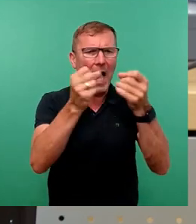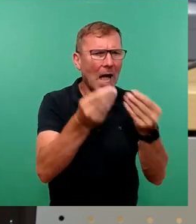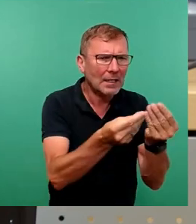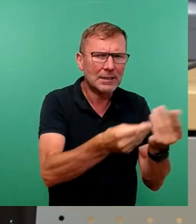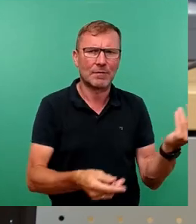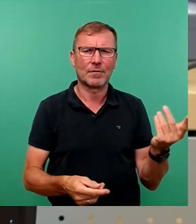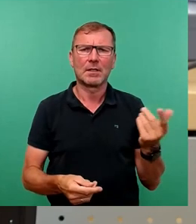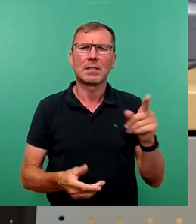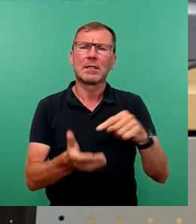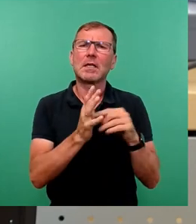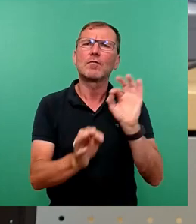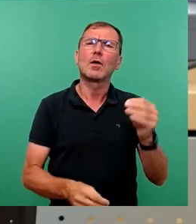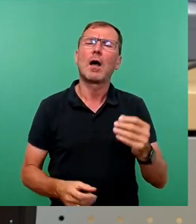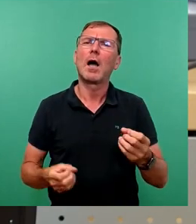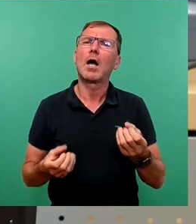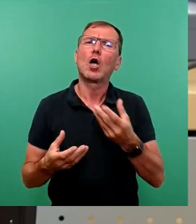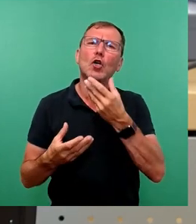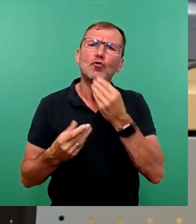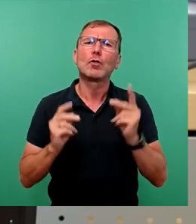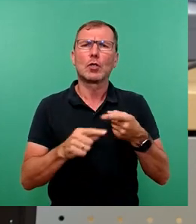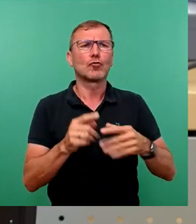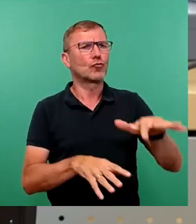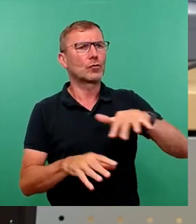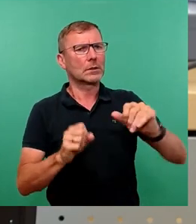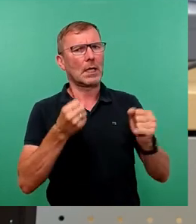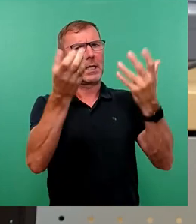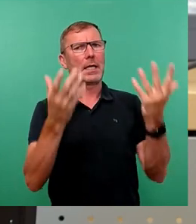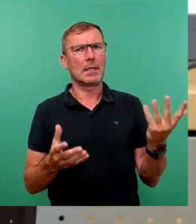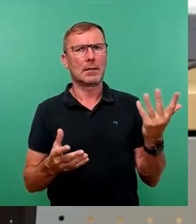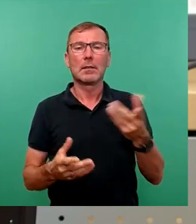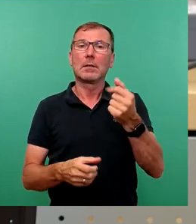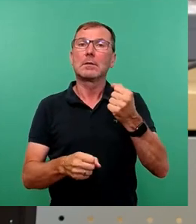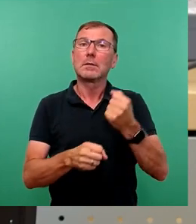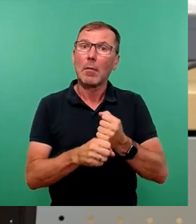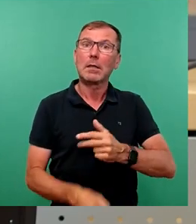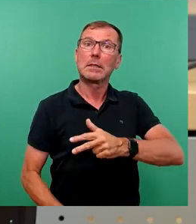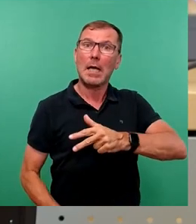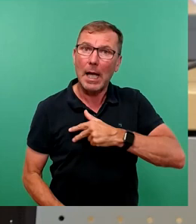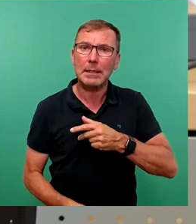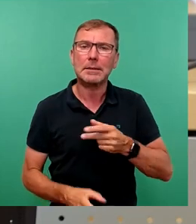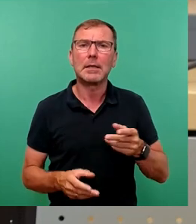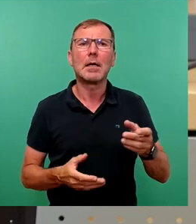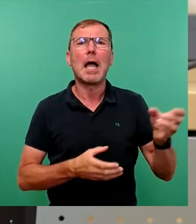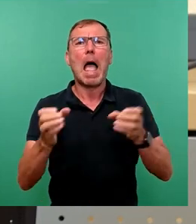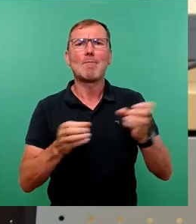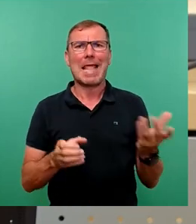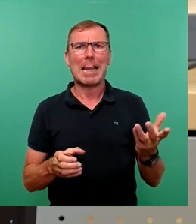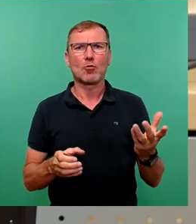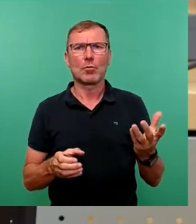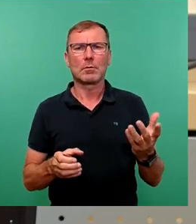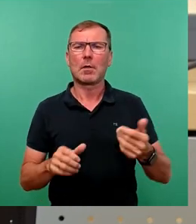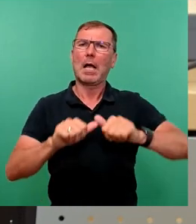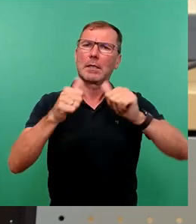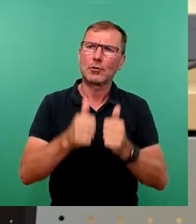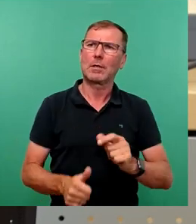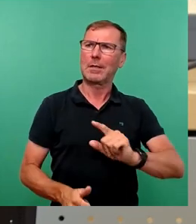sie sorgen für attraktive Stadtteile und sie ermöglichen auch tatsächliche und echte Beteiligung der Dresdnerinnen und Dresdner an der Gestaltung